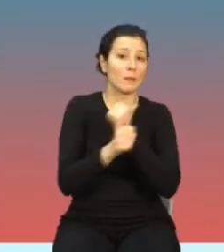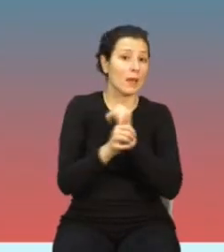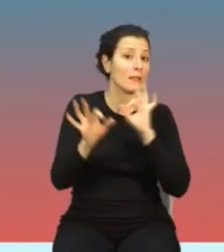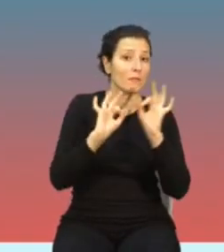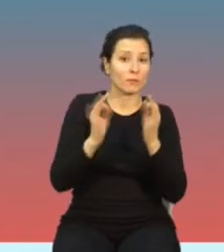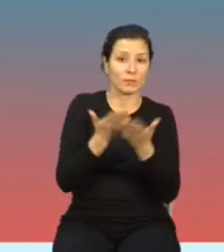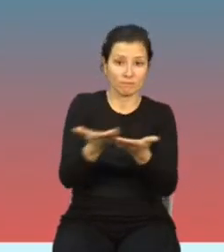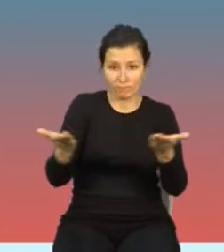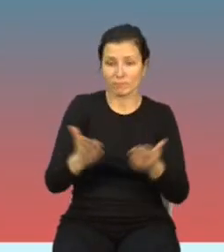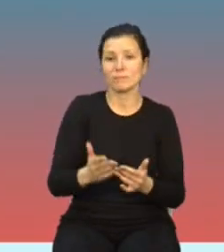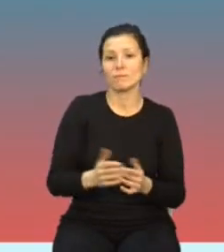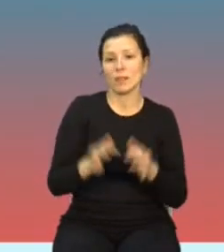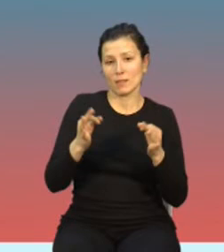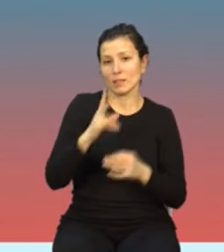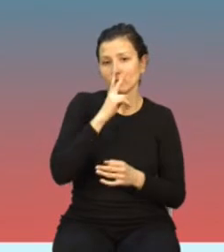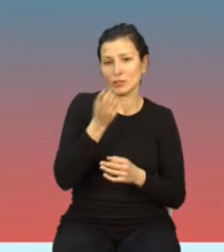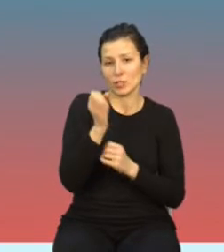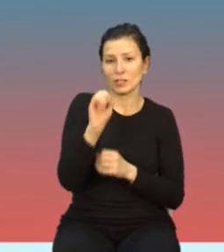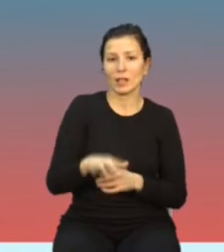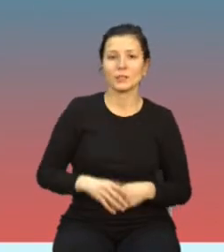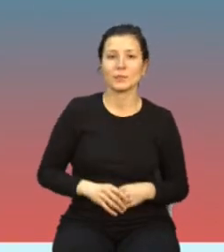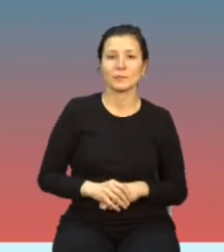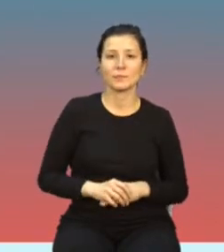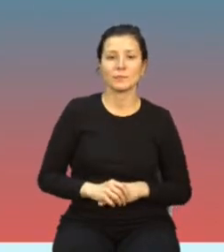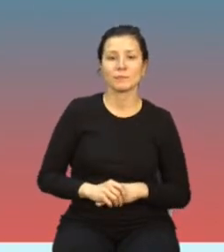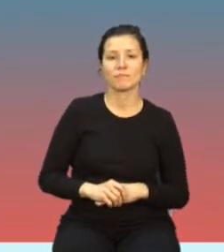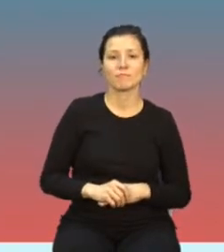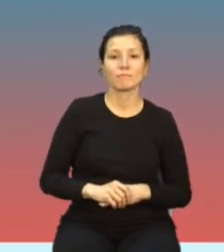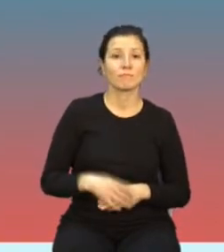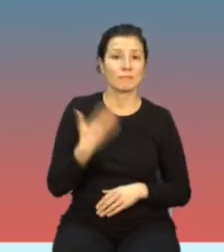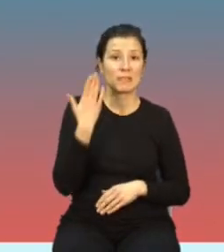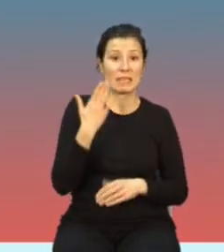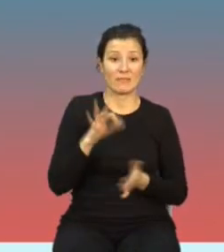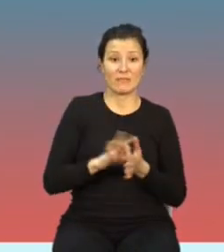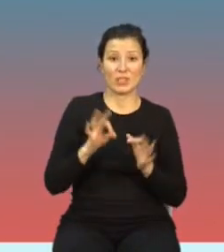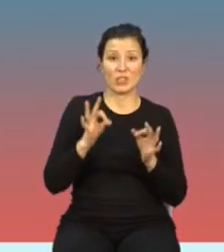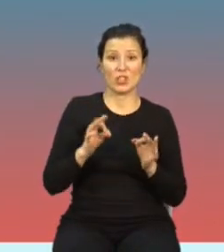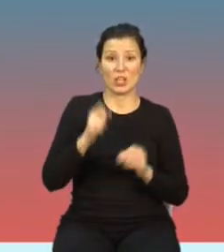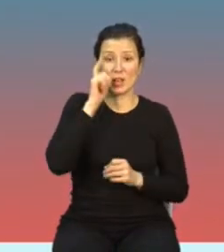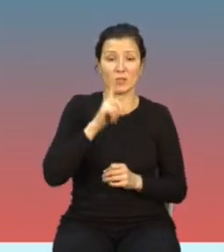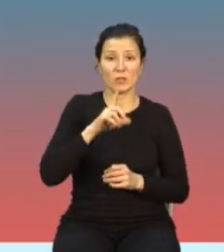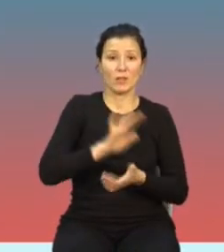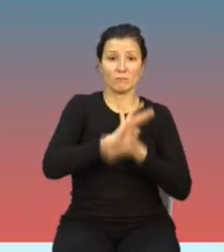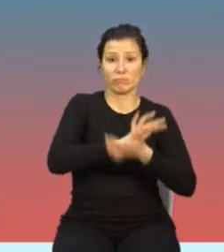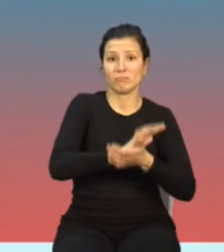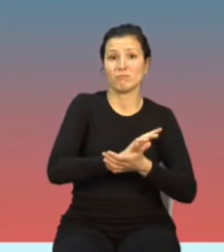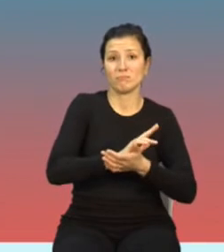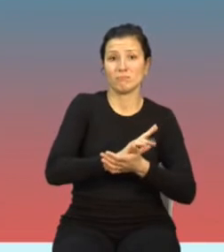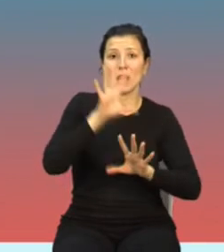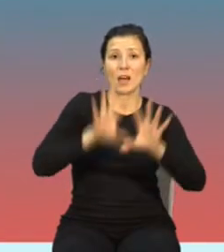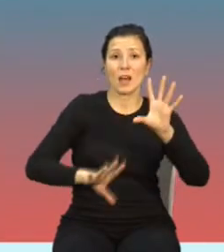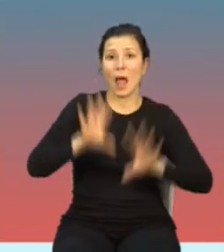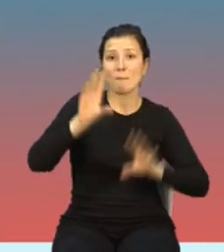zresztą niedawno, nawet dziś rano, opublikowaliśmy raport aktualizujący.